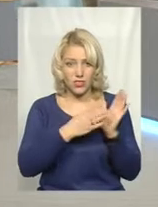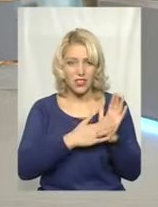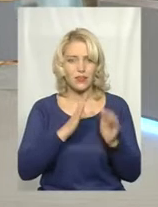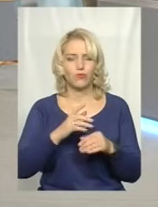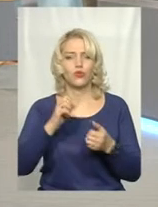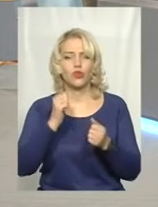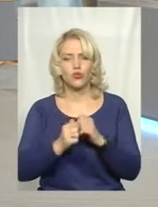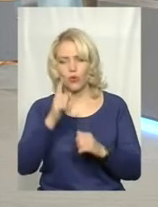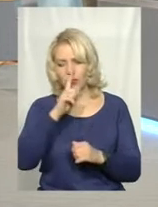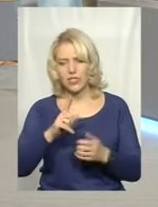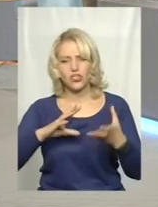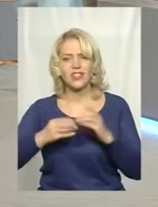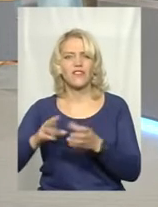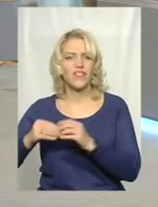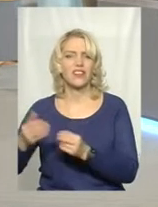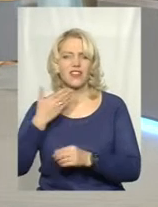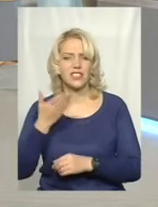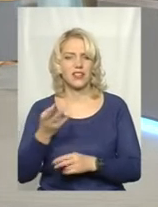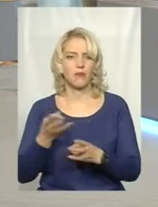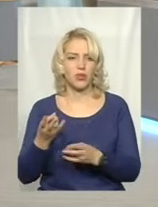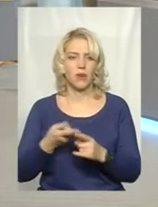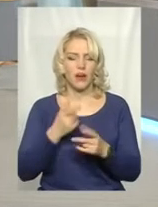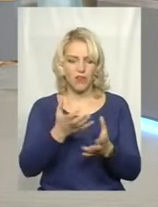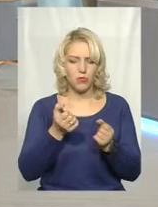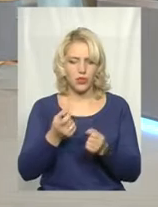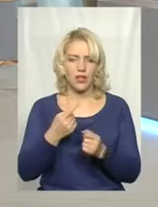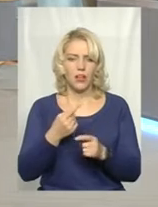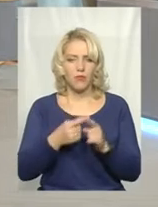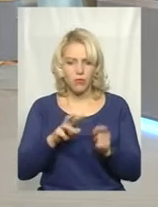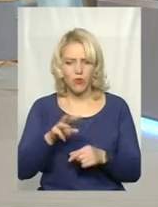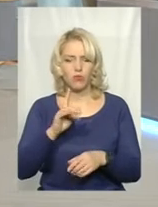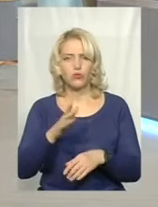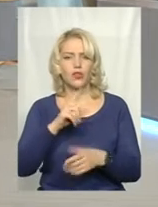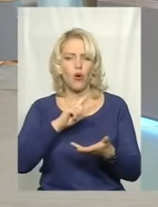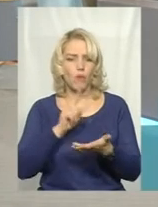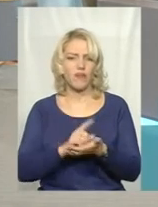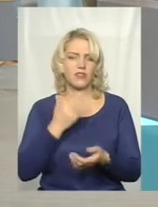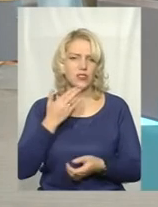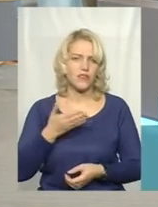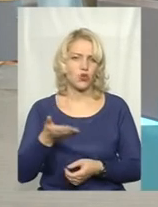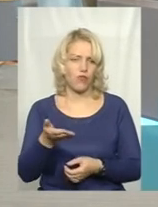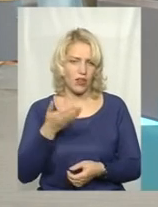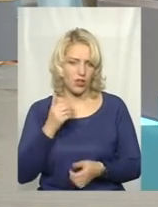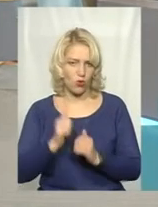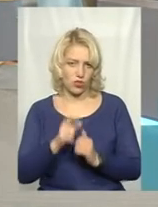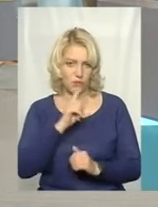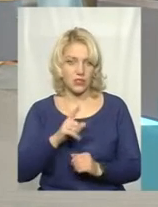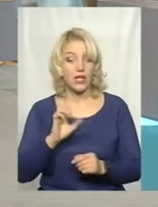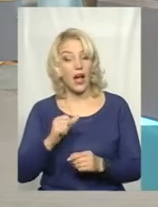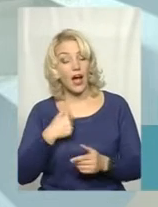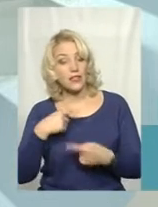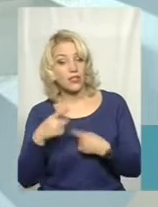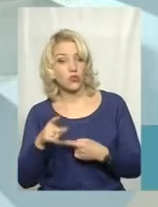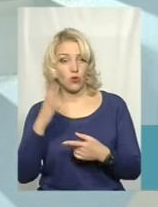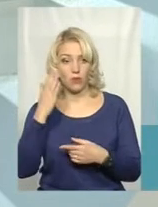ви не отримаєте коштів під цей проєкт з Мінрегіону, але ви будете зобов'язані по ньому звітувати. З іншого боку, я вважаю, що